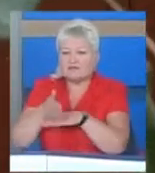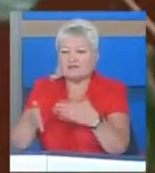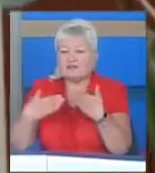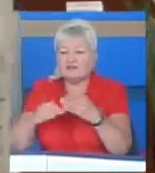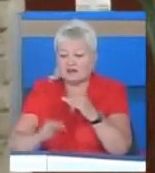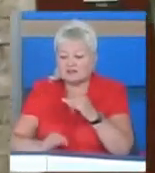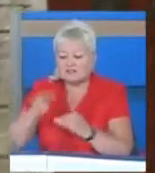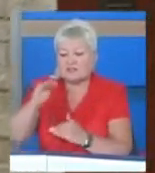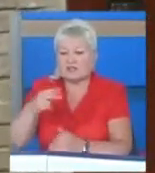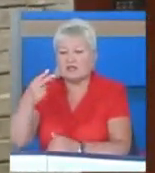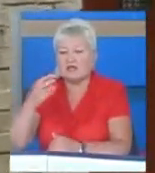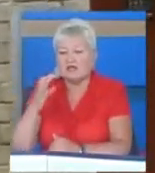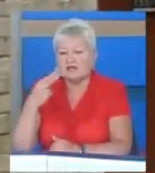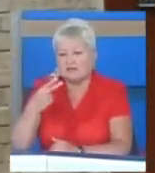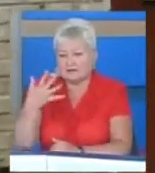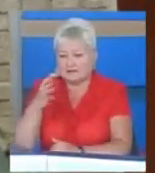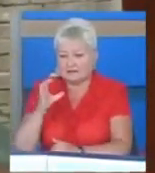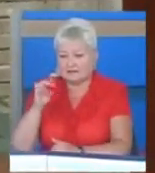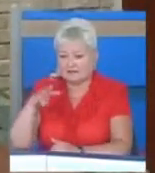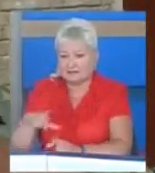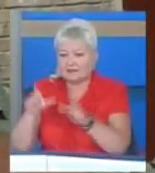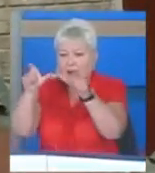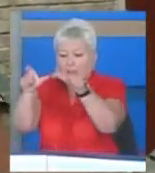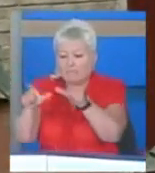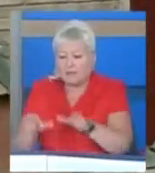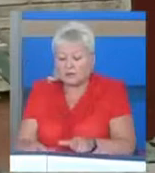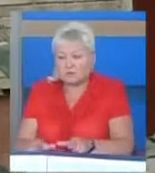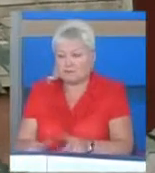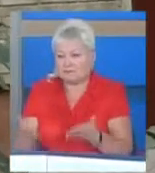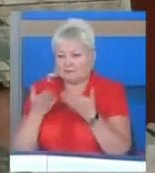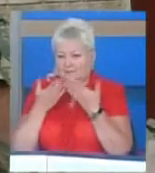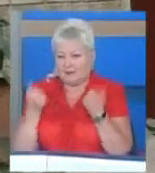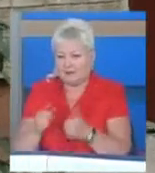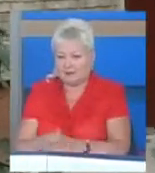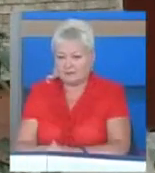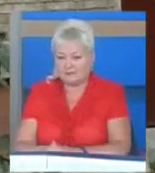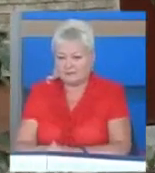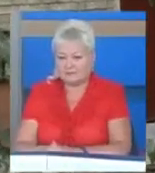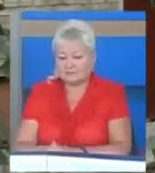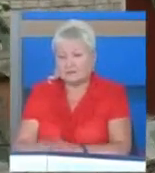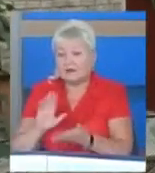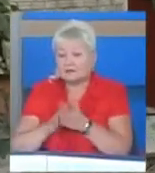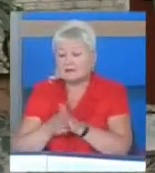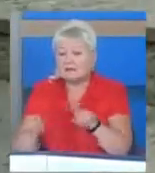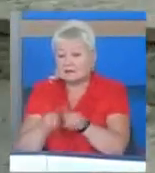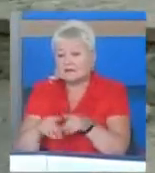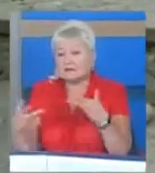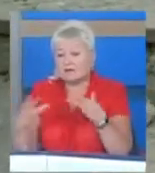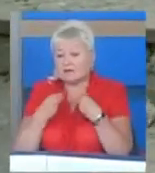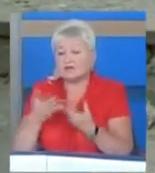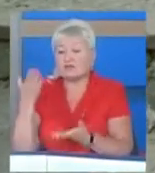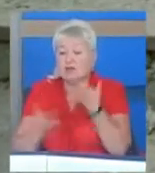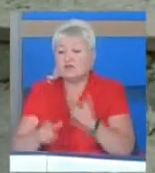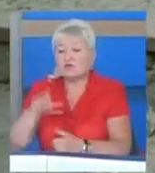сантиметрів з 25. Пандуса, як не дивно, немає. Складається таке враження. Якщо